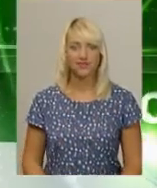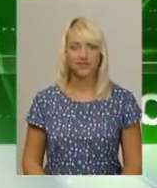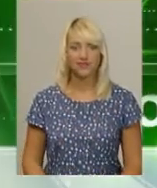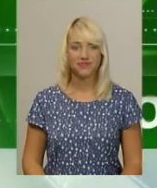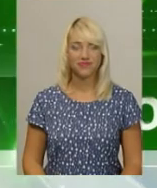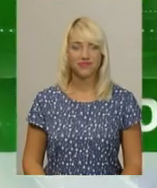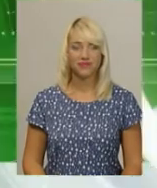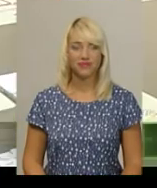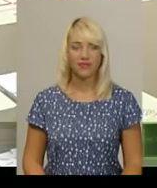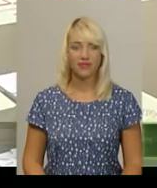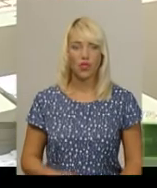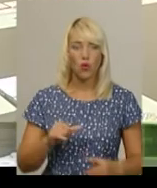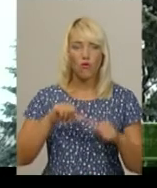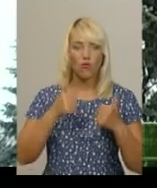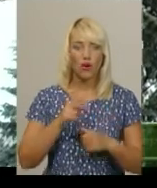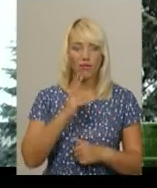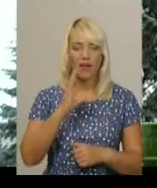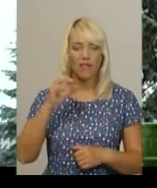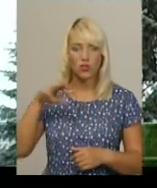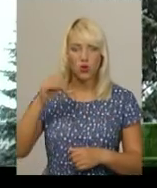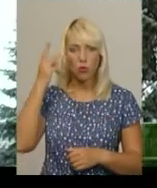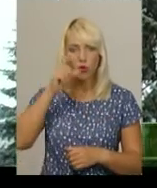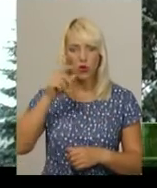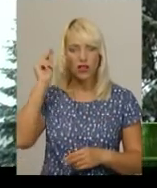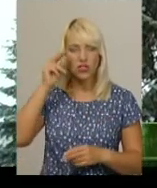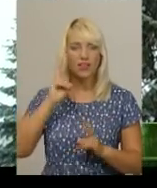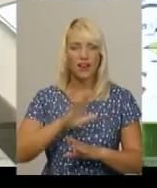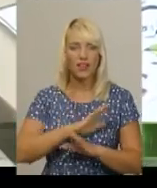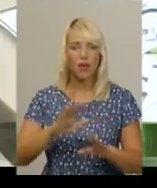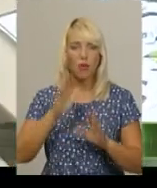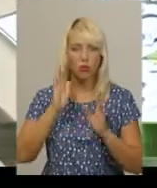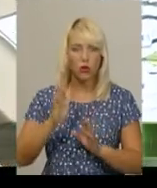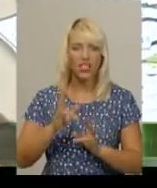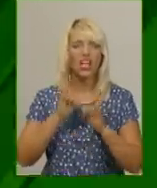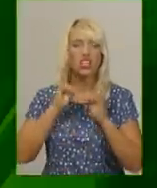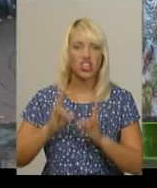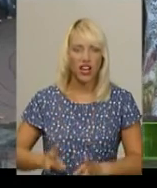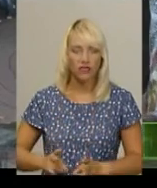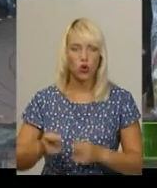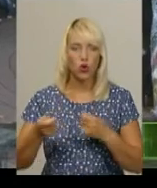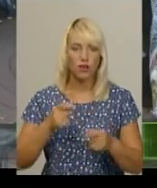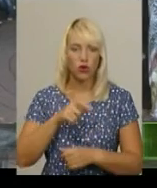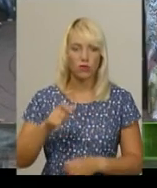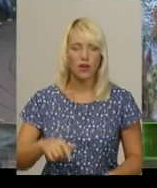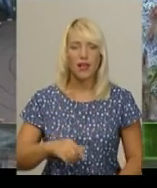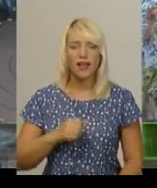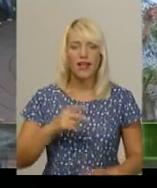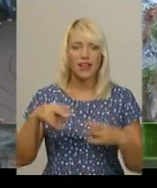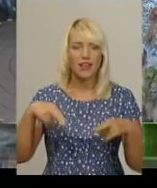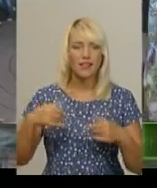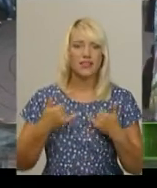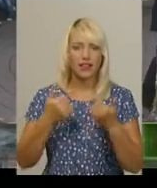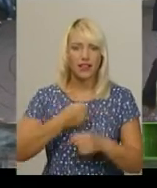Музика У формі квесту подоляни вчилися, як не стати жертвою торгівлі людьми. Танці для тих, кому за. Просто небо і